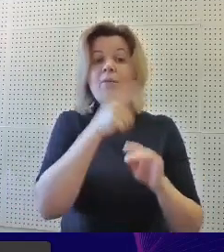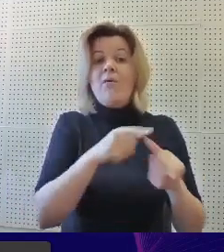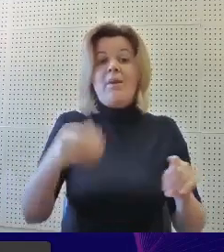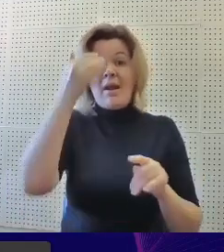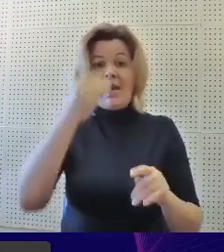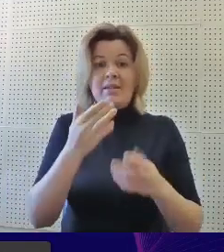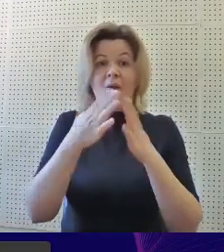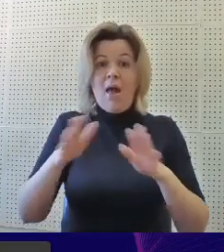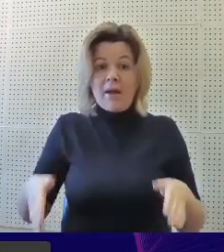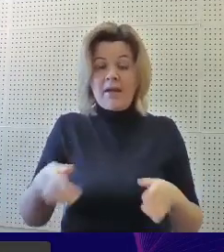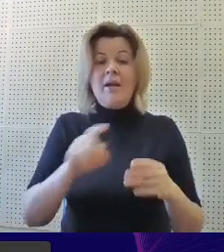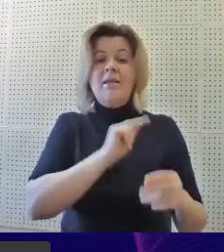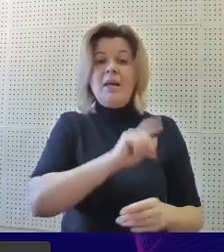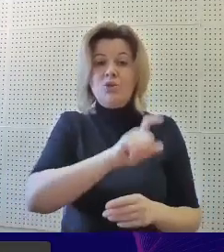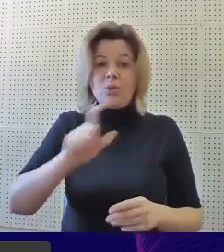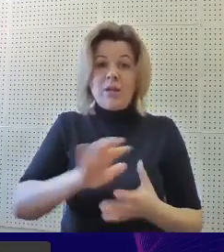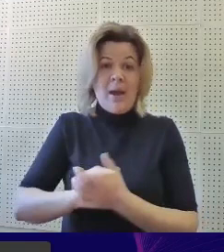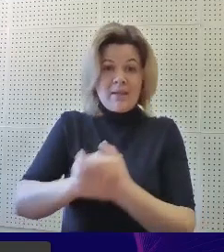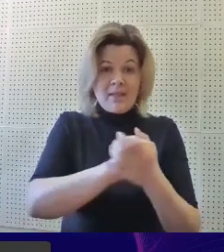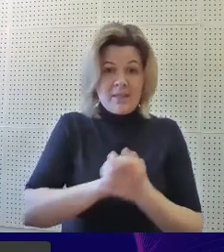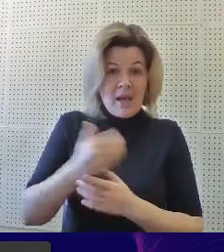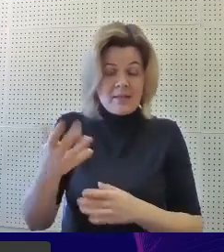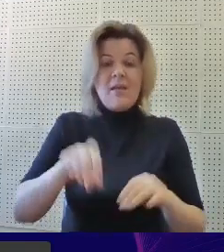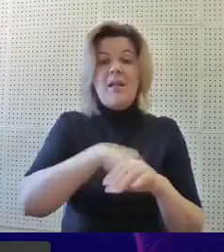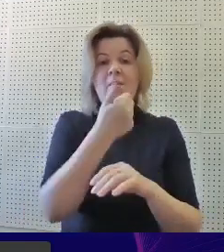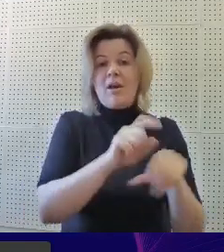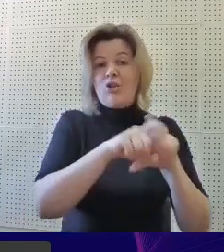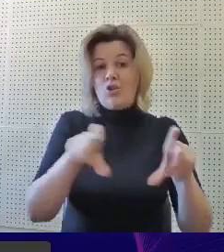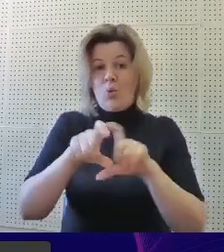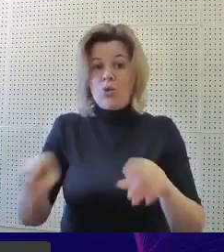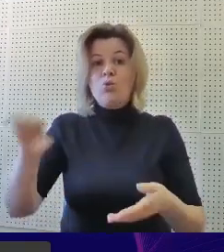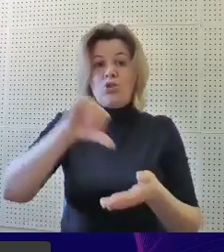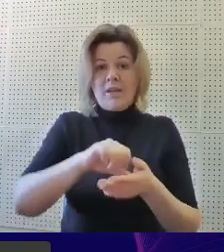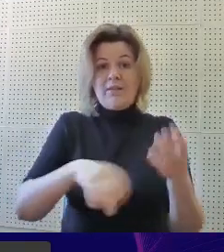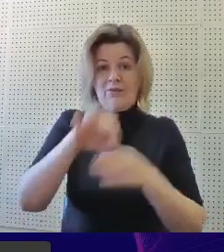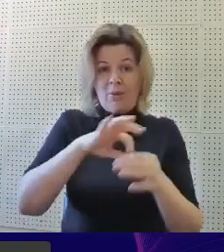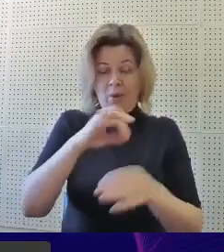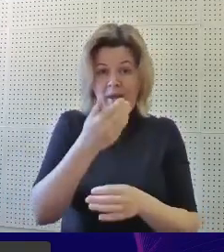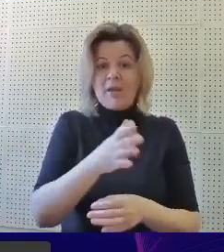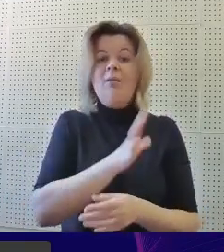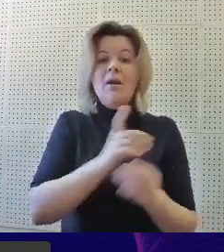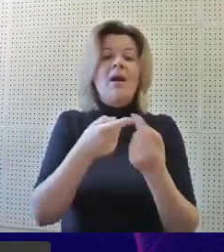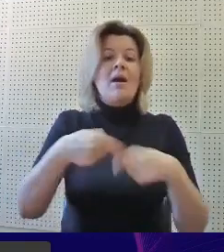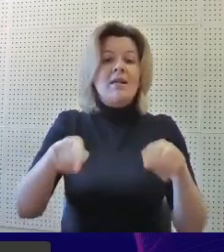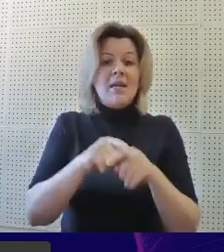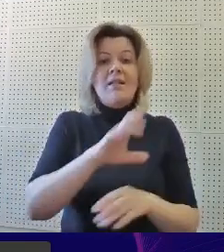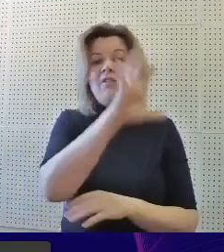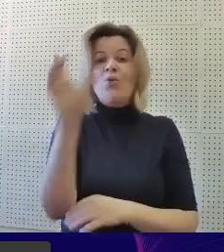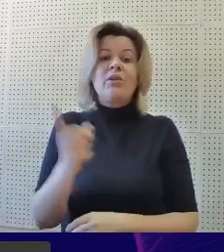Во время летнего лагеря сотрудниками ассоциации на базе школ участников проекта были